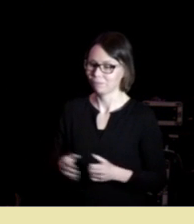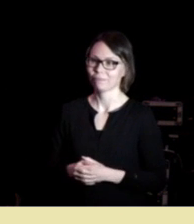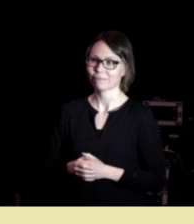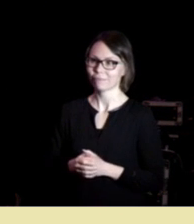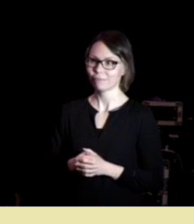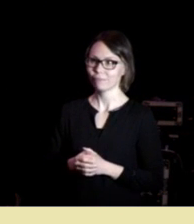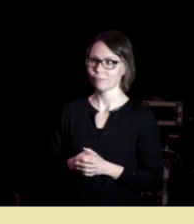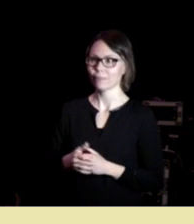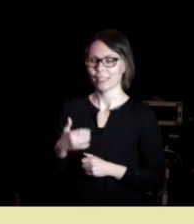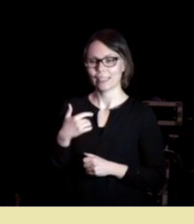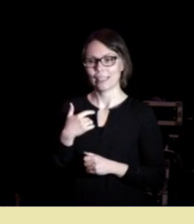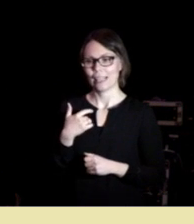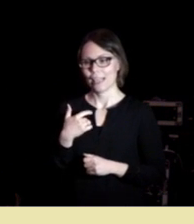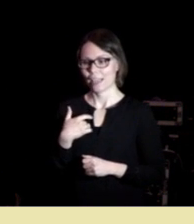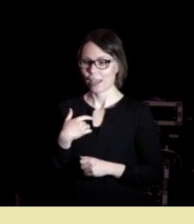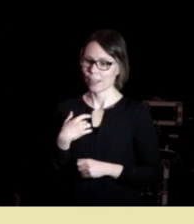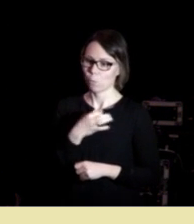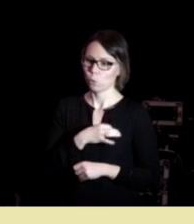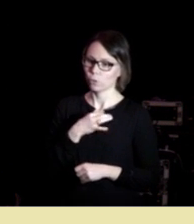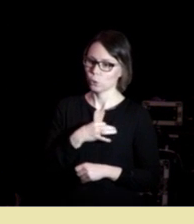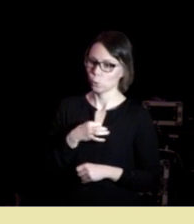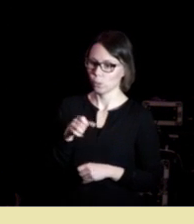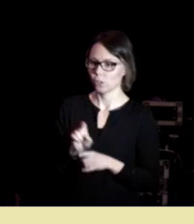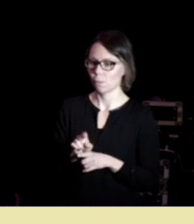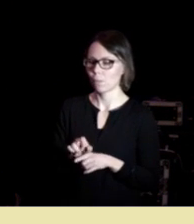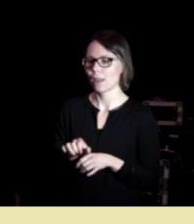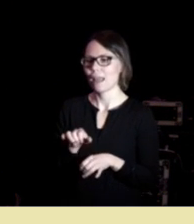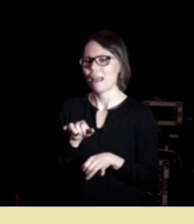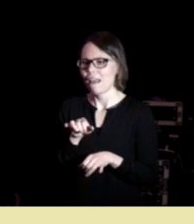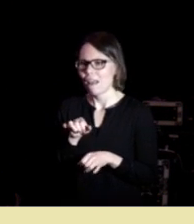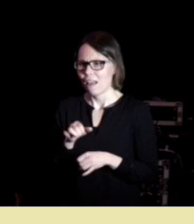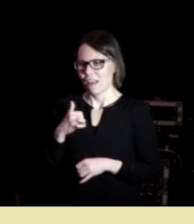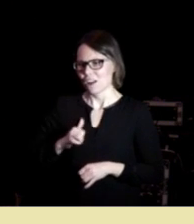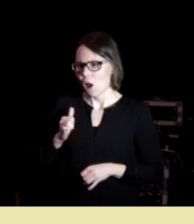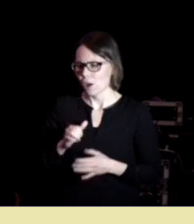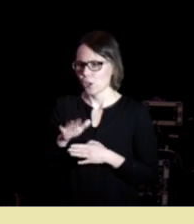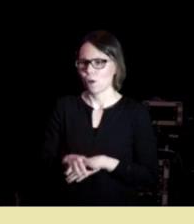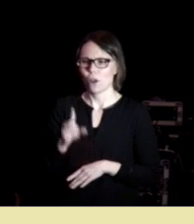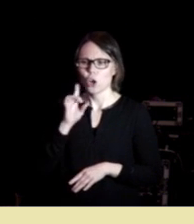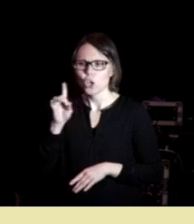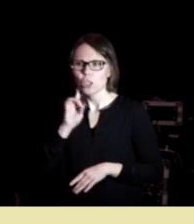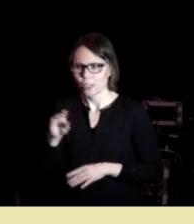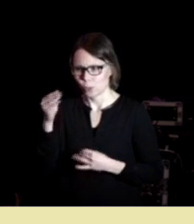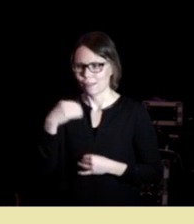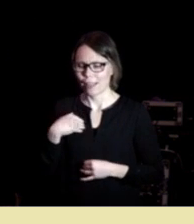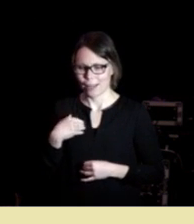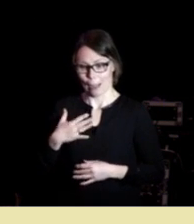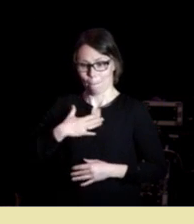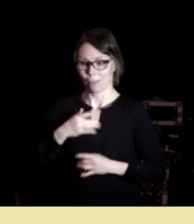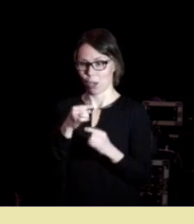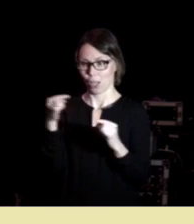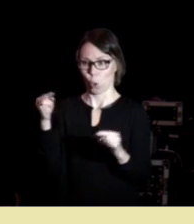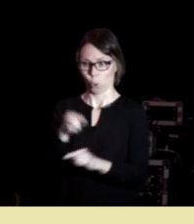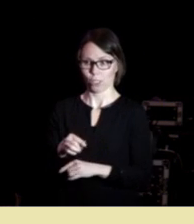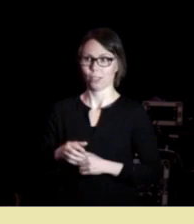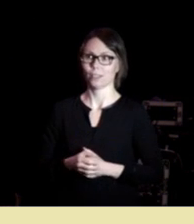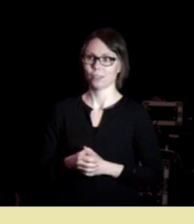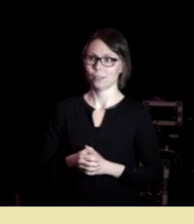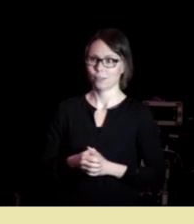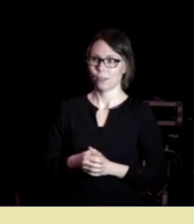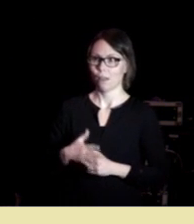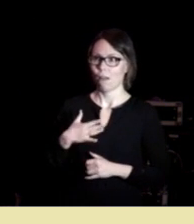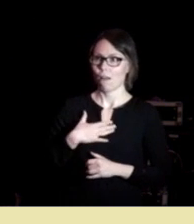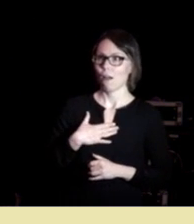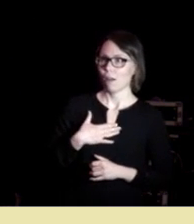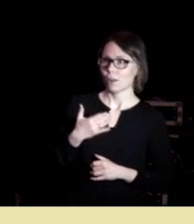Jeg er en av de professorer som klager over lydige studenter. Det er også litt paradoksalt på en måte. Vi har en veldig